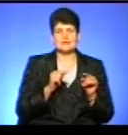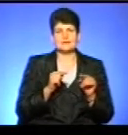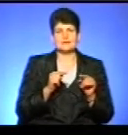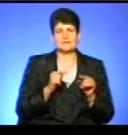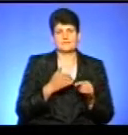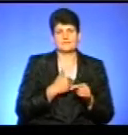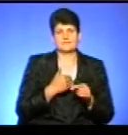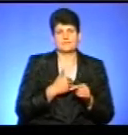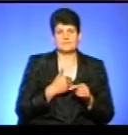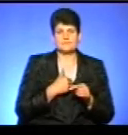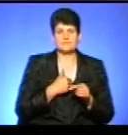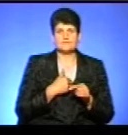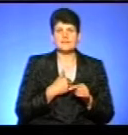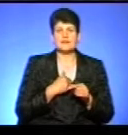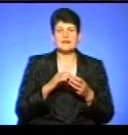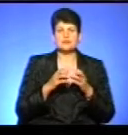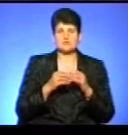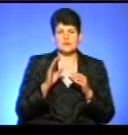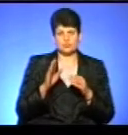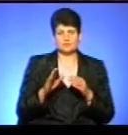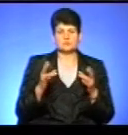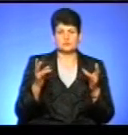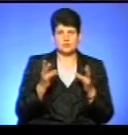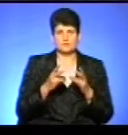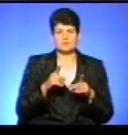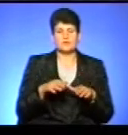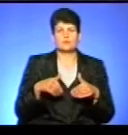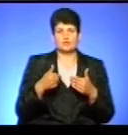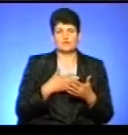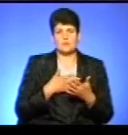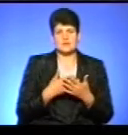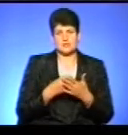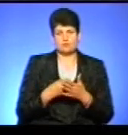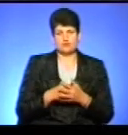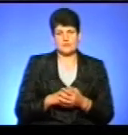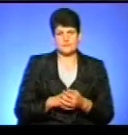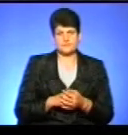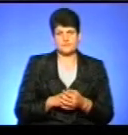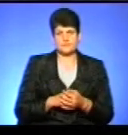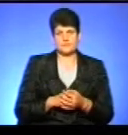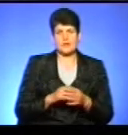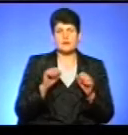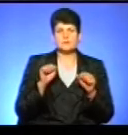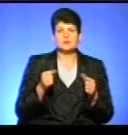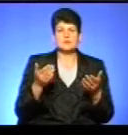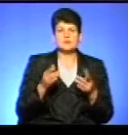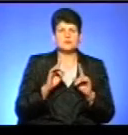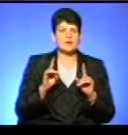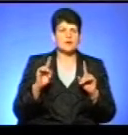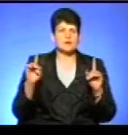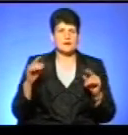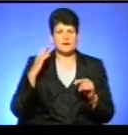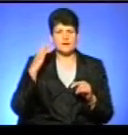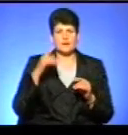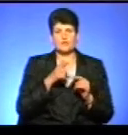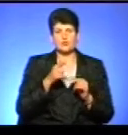виснаження. Але, думаю, що результат буде вартий того, що вони подають у громадський бюджет. Можливо, якісь оригінальні ідеї траплялися вам